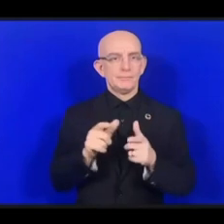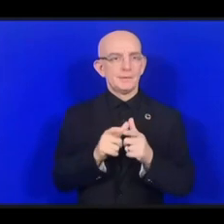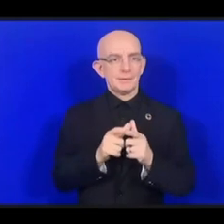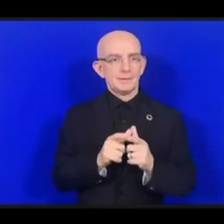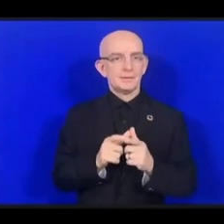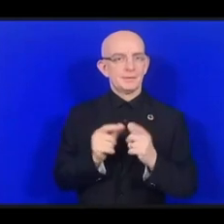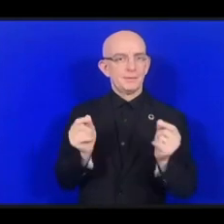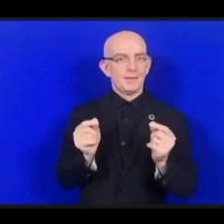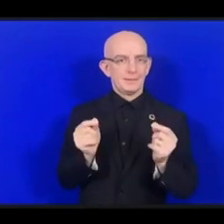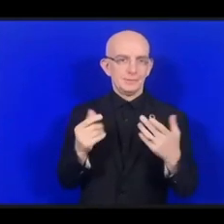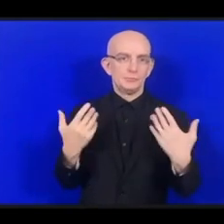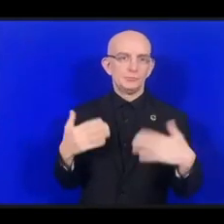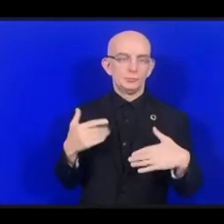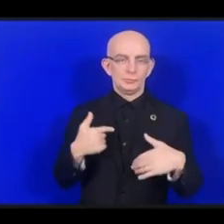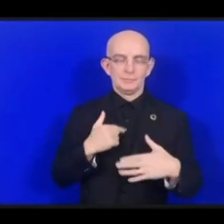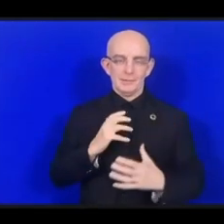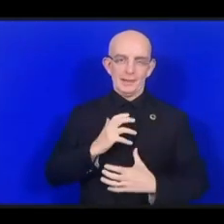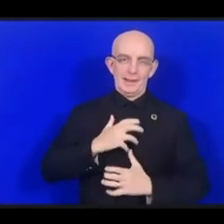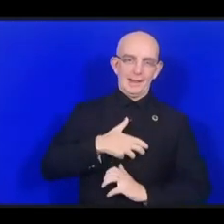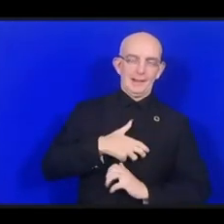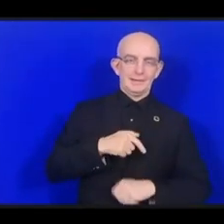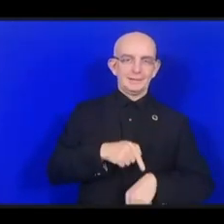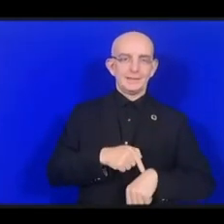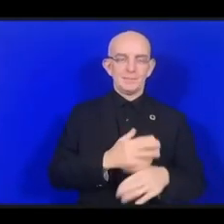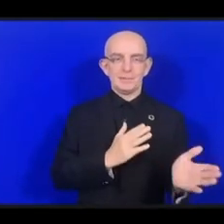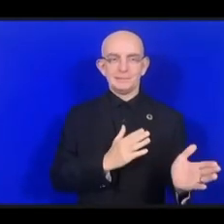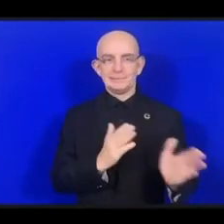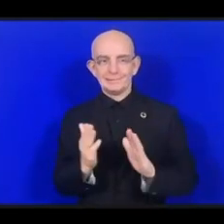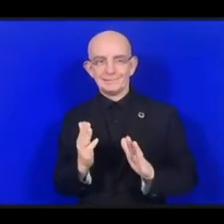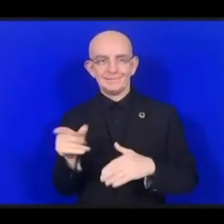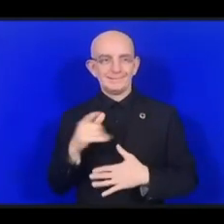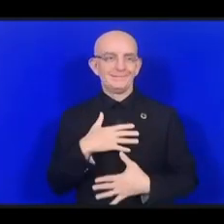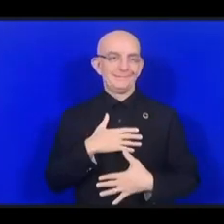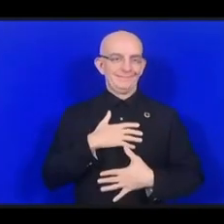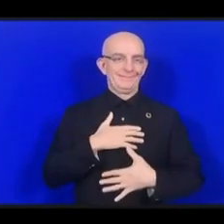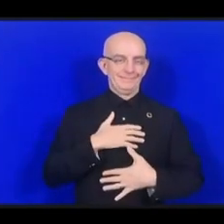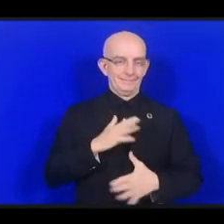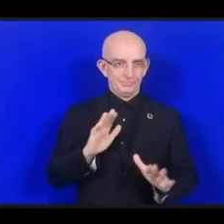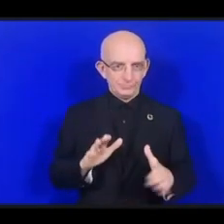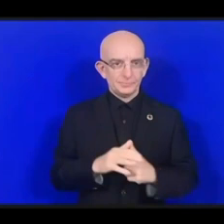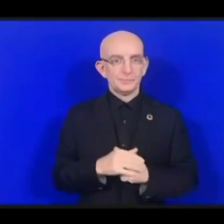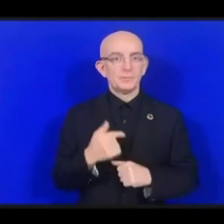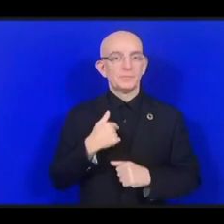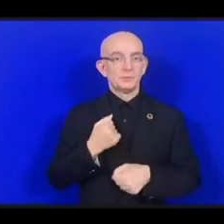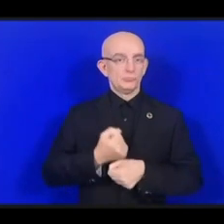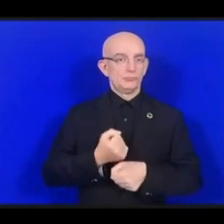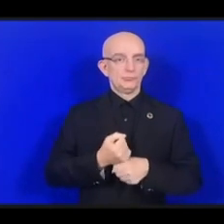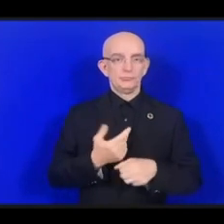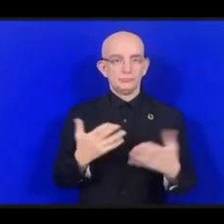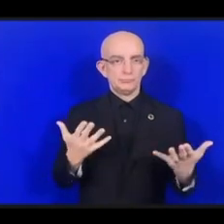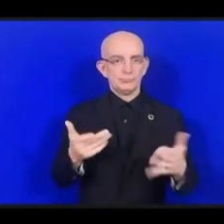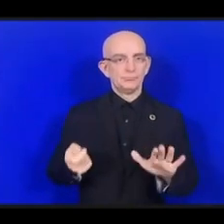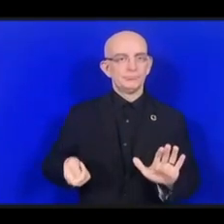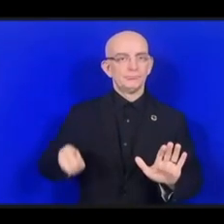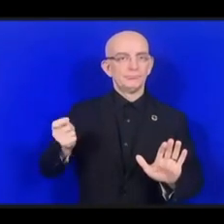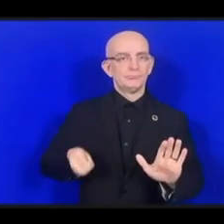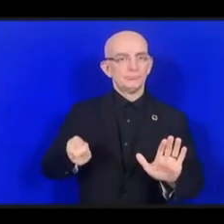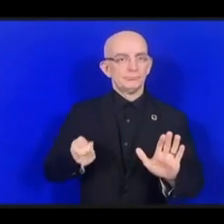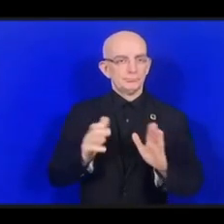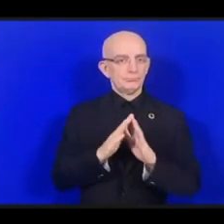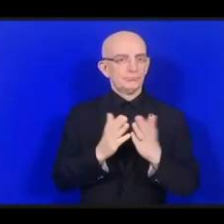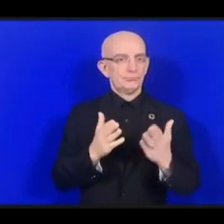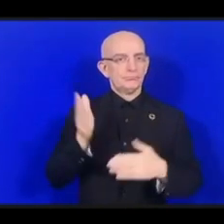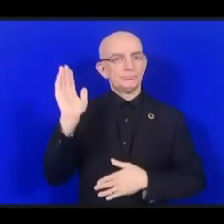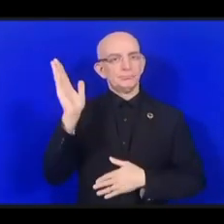из района Амазонки. Я адвокат и исследователь, а также стипендиат программы для